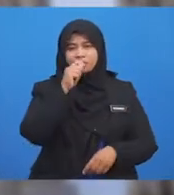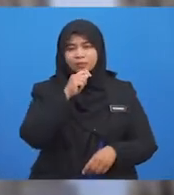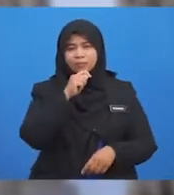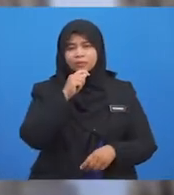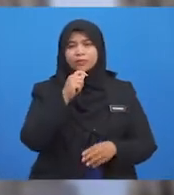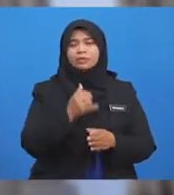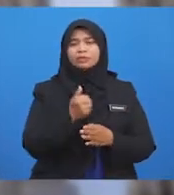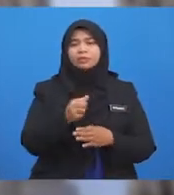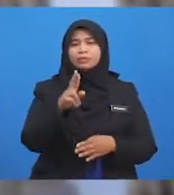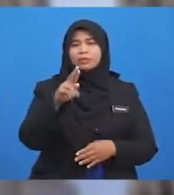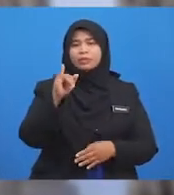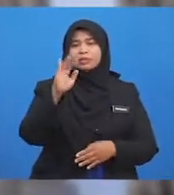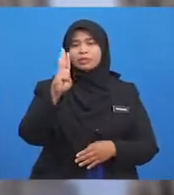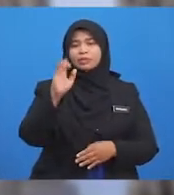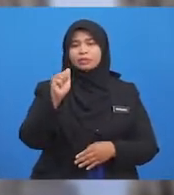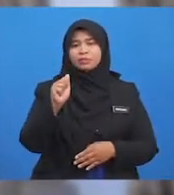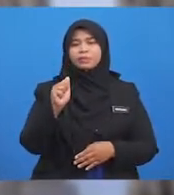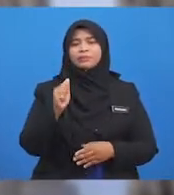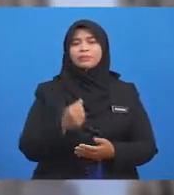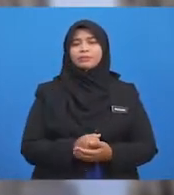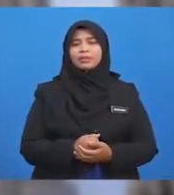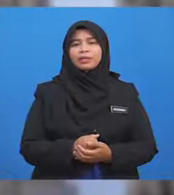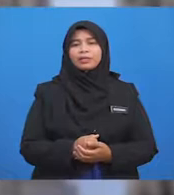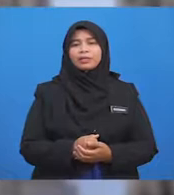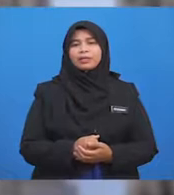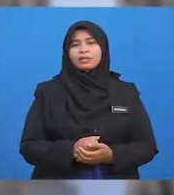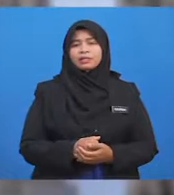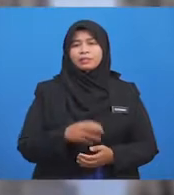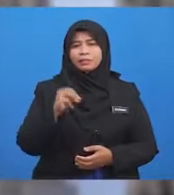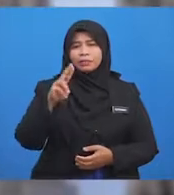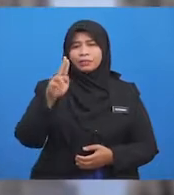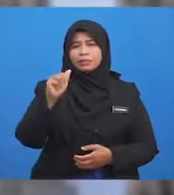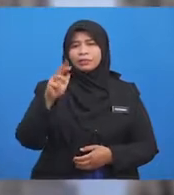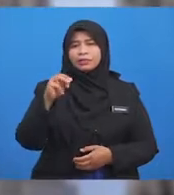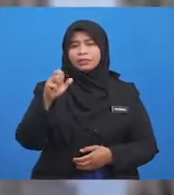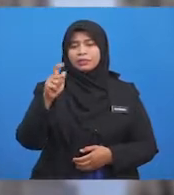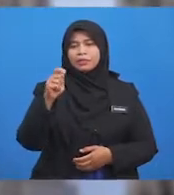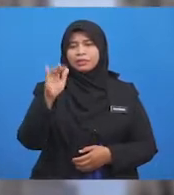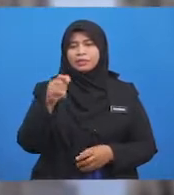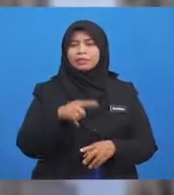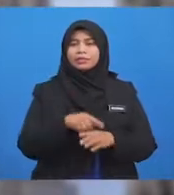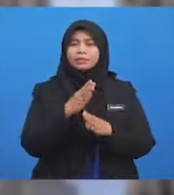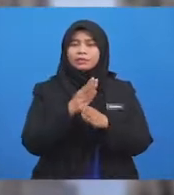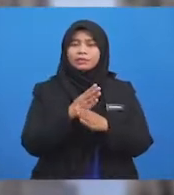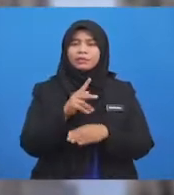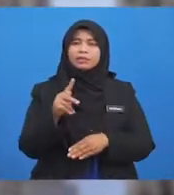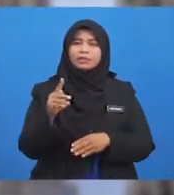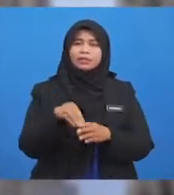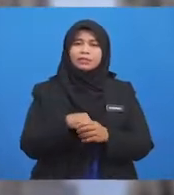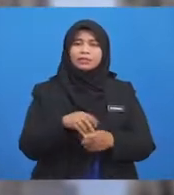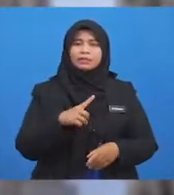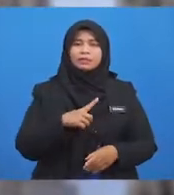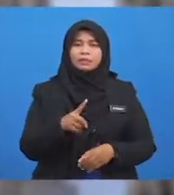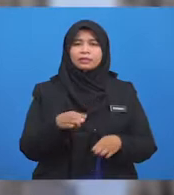atau memaksa dan memeras ugut Sebaliknya, muamalat yang dibenarkan Dalam Islam